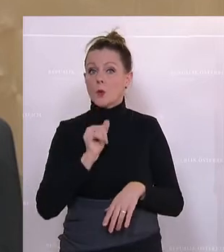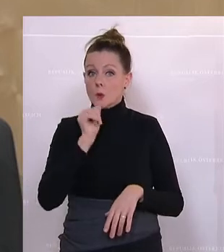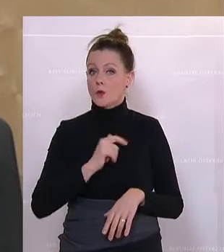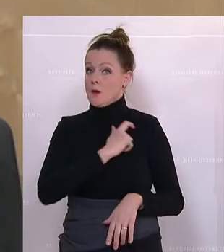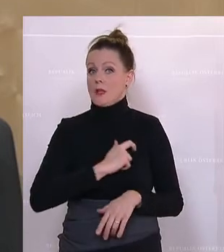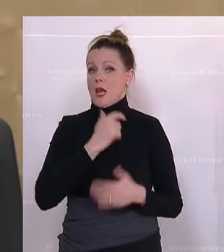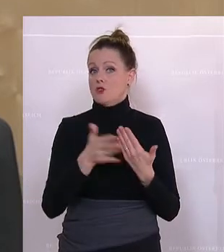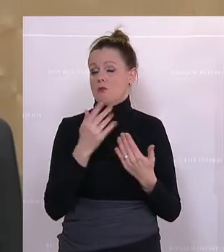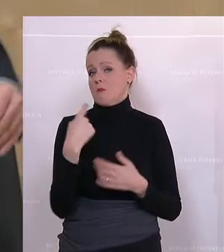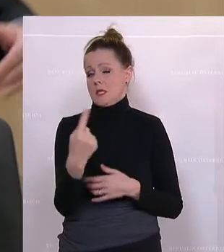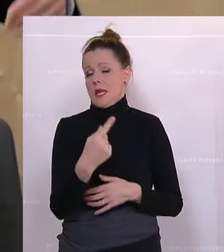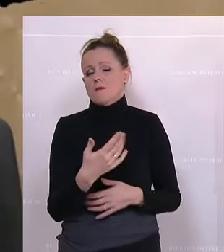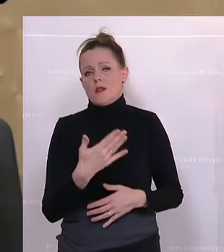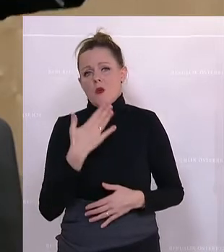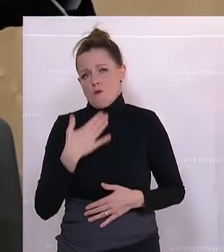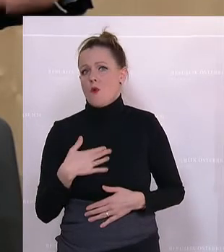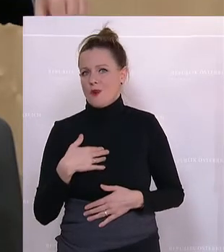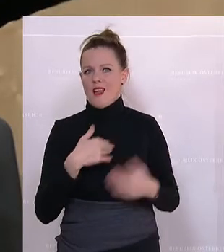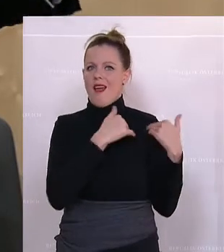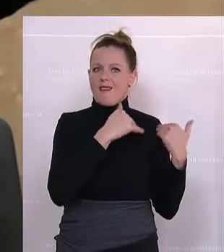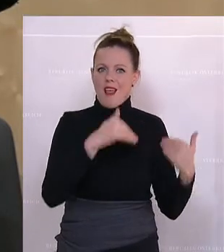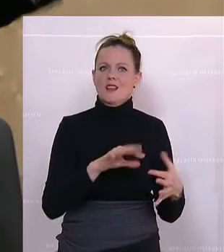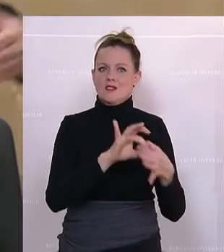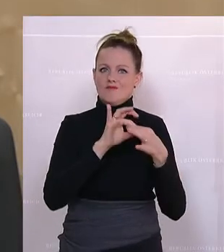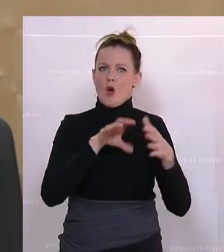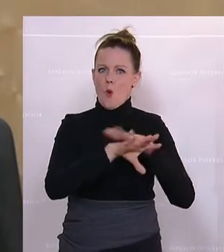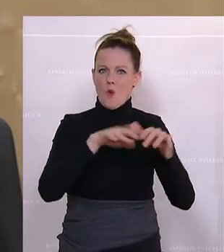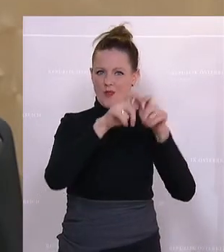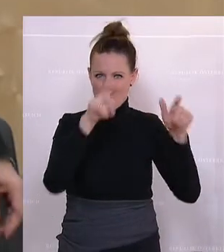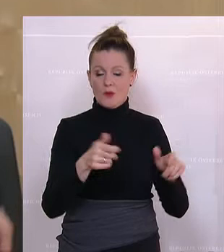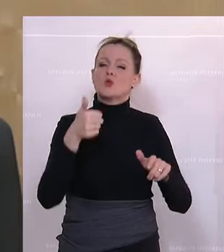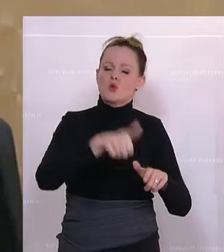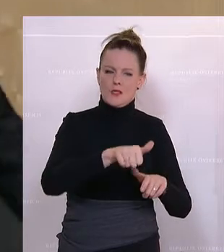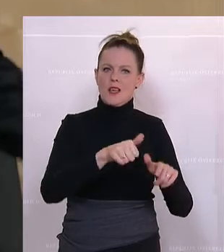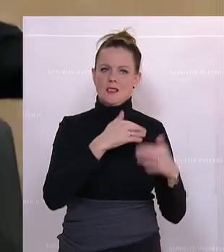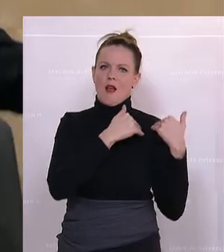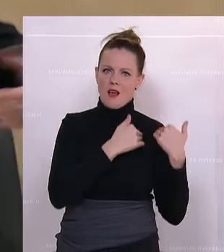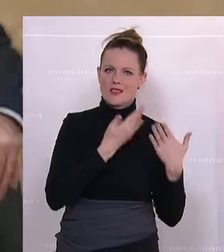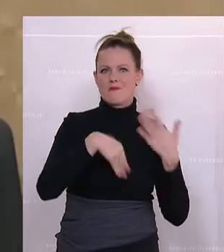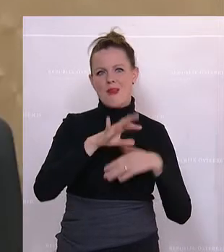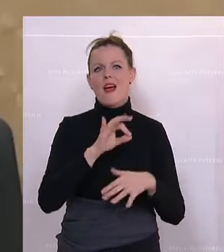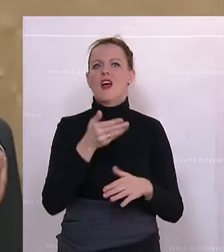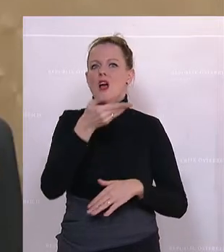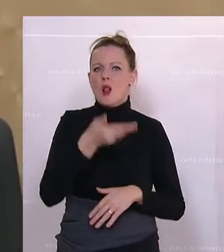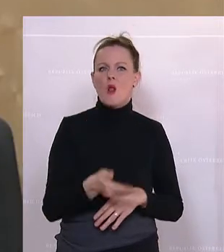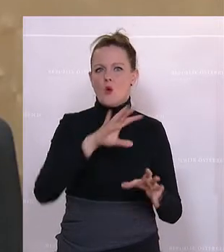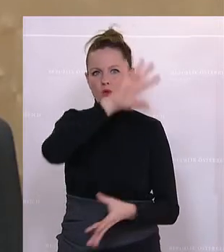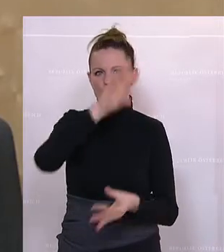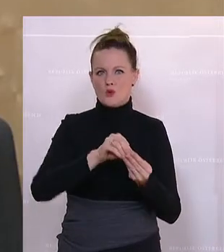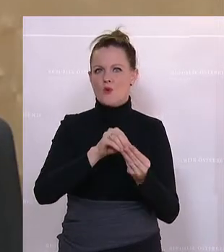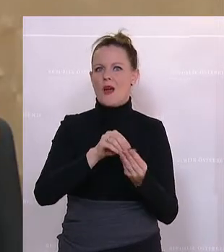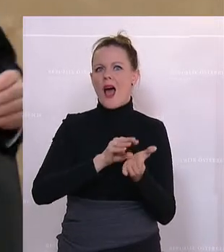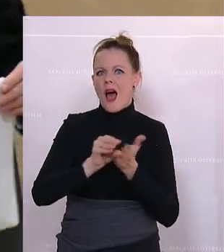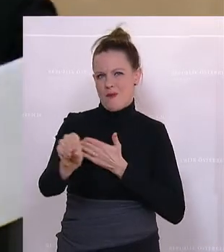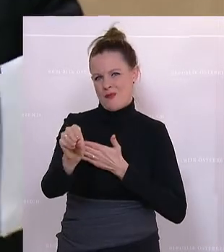Beispiel es bevorzugt hätten, was die Entlastung von Unternehmen, die zusätzliche nämlich betrifft, eher auf die lohnsummenbezogenen Abgaben gegangen